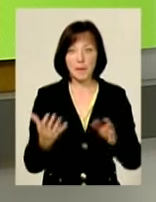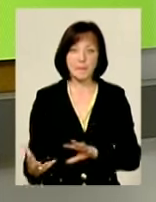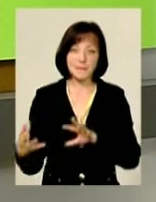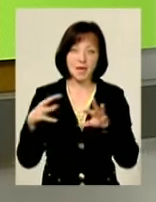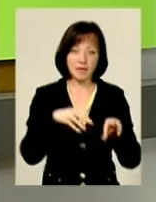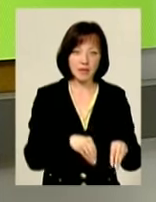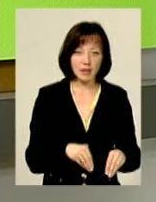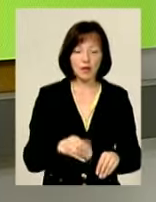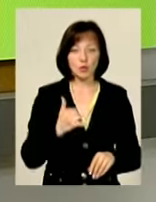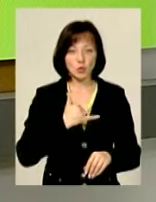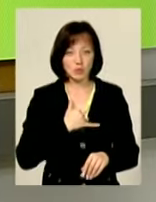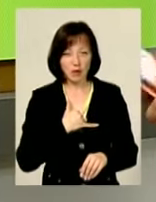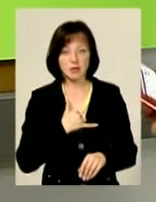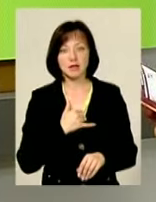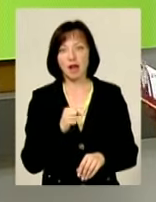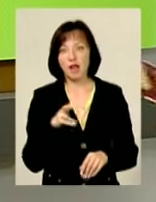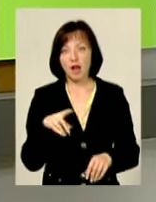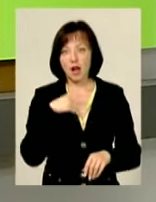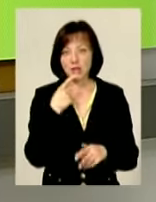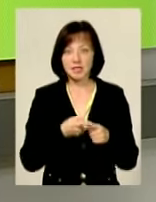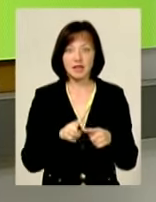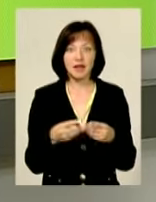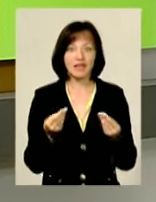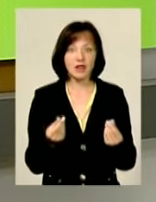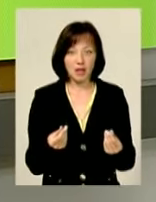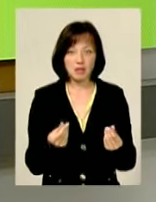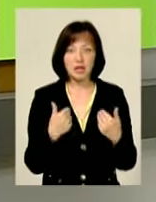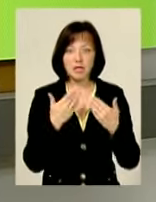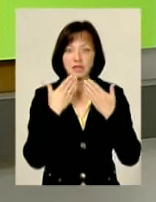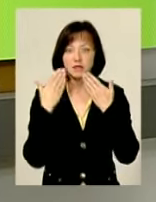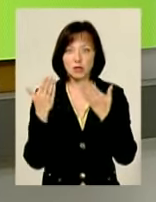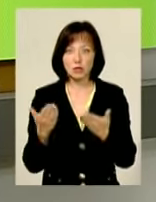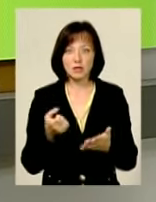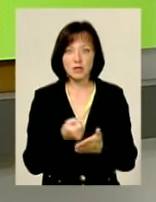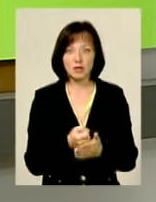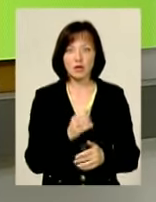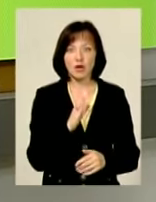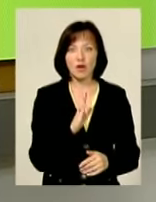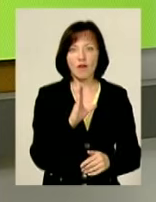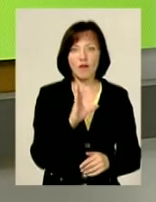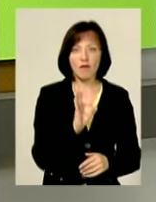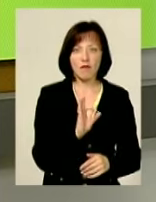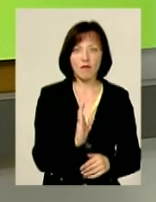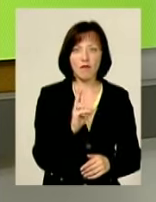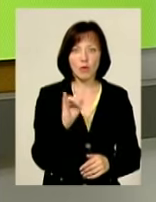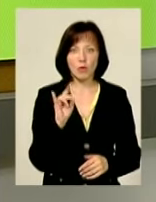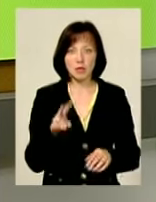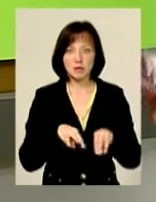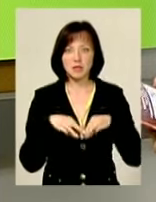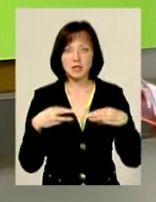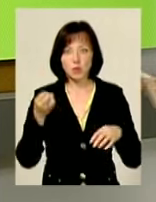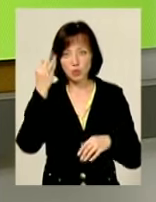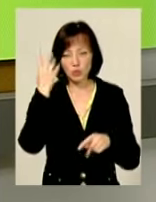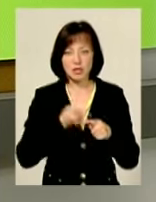її на поділля. Але вона каже – це ж фінанси. Тоді я звернувся до Василя Вовкуна, тоді міністра культур. Він каже – це